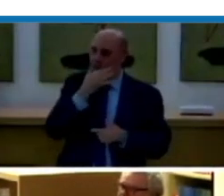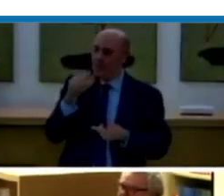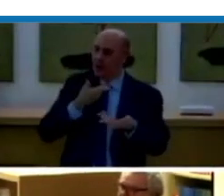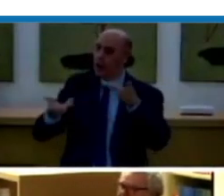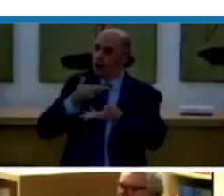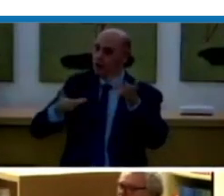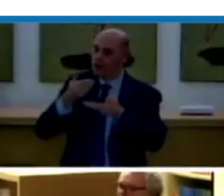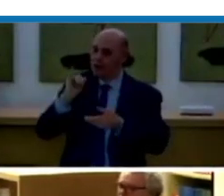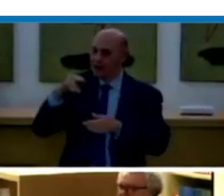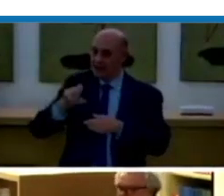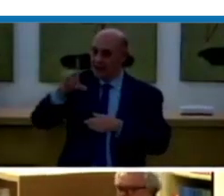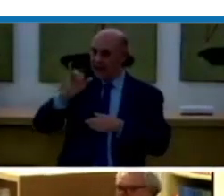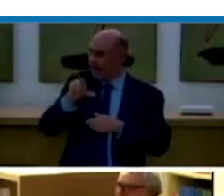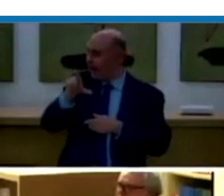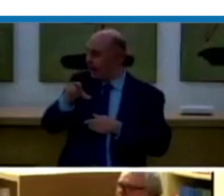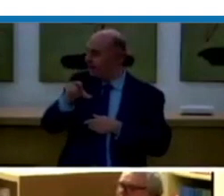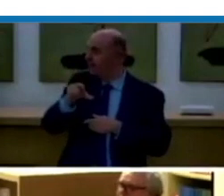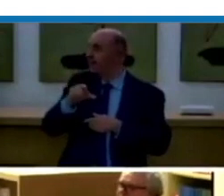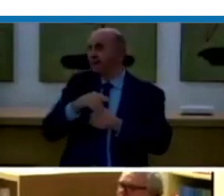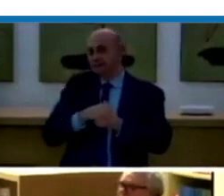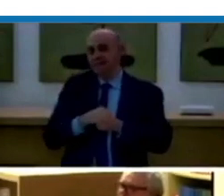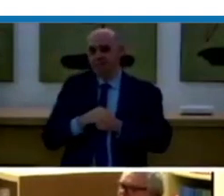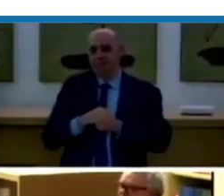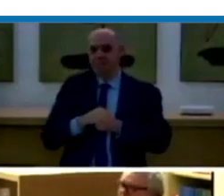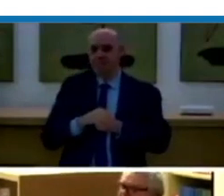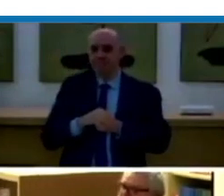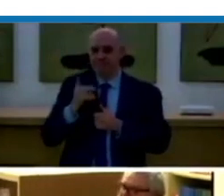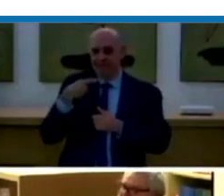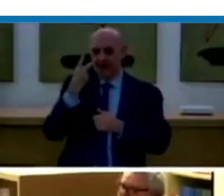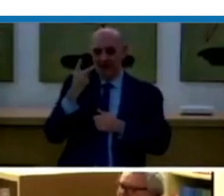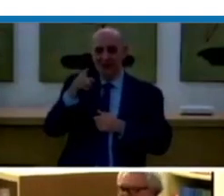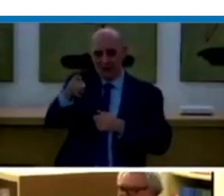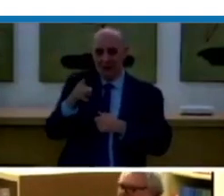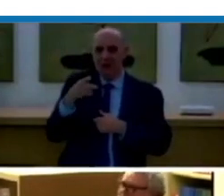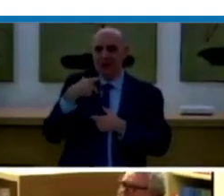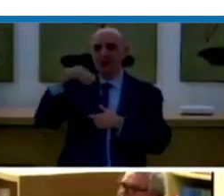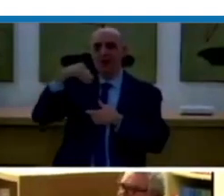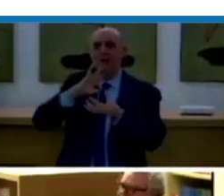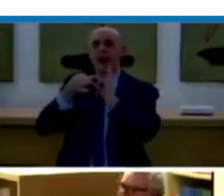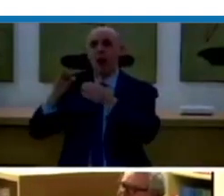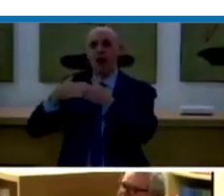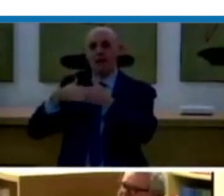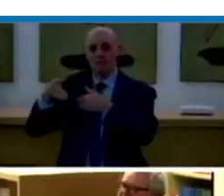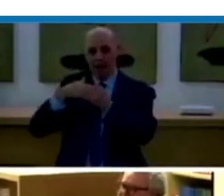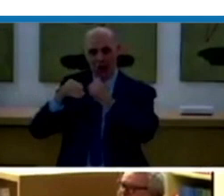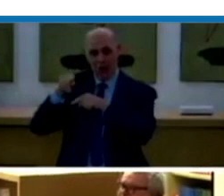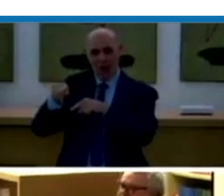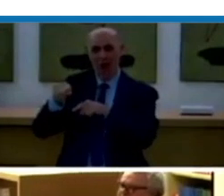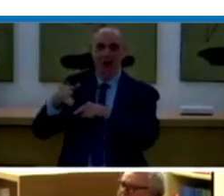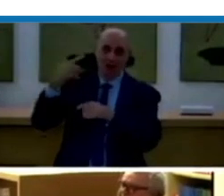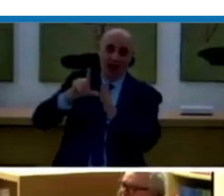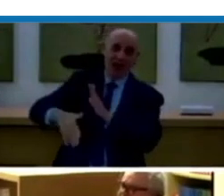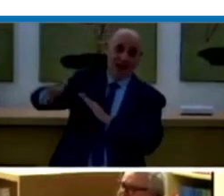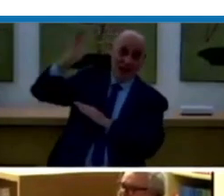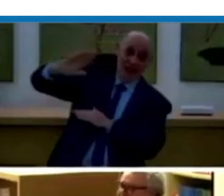con Inail, fra l'altro tu insomma vivi il movimento paralimpico almeno quanto dal tempo in